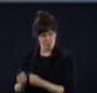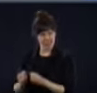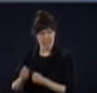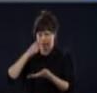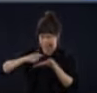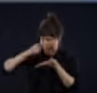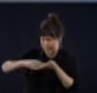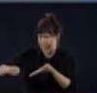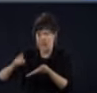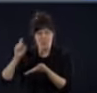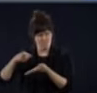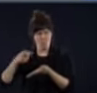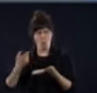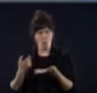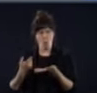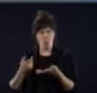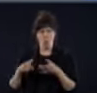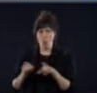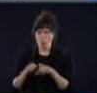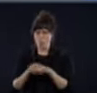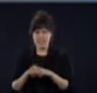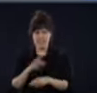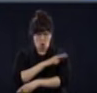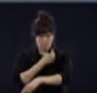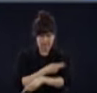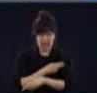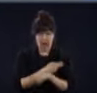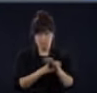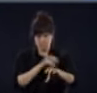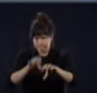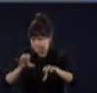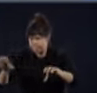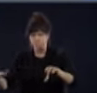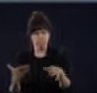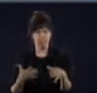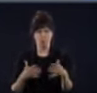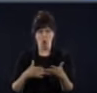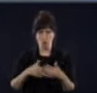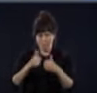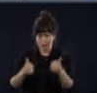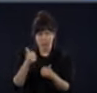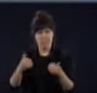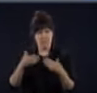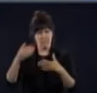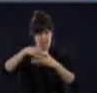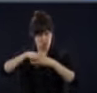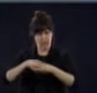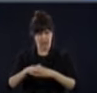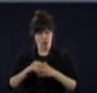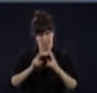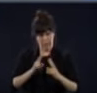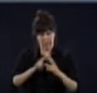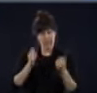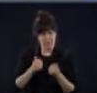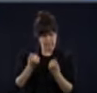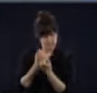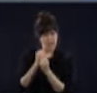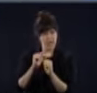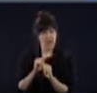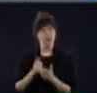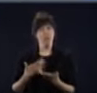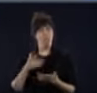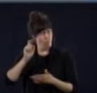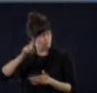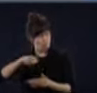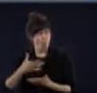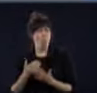une marge de manœuvre au niveau hospitalier pour être capable de le faire. Je pense que, d'ailleurs, ces régions-là